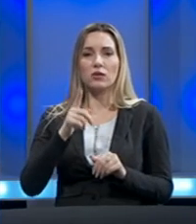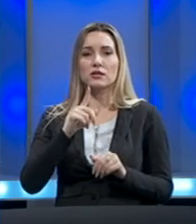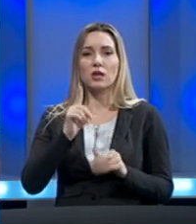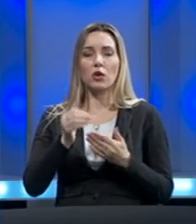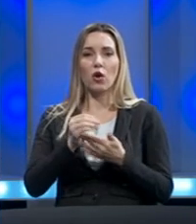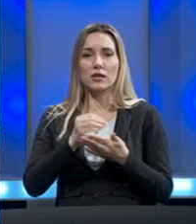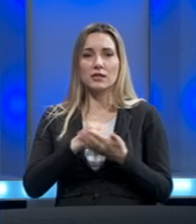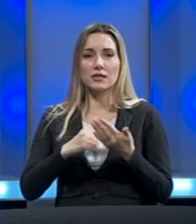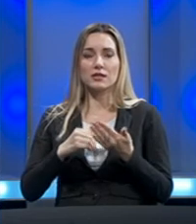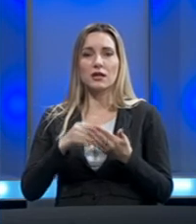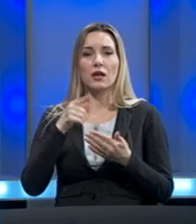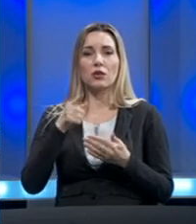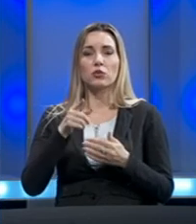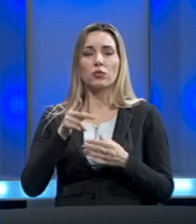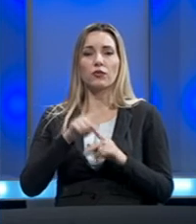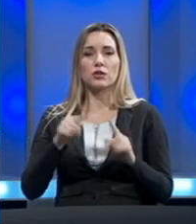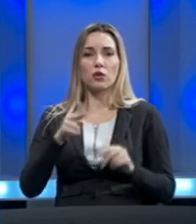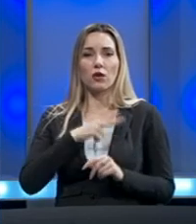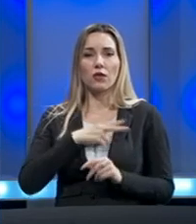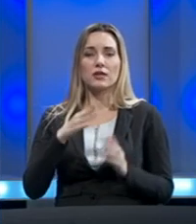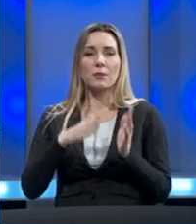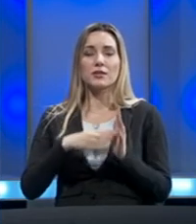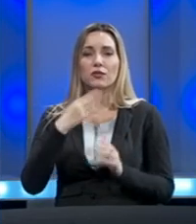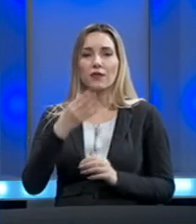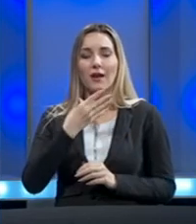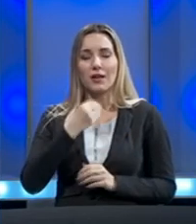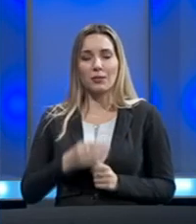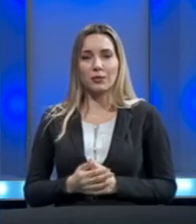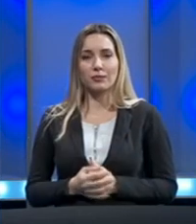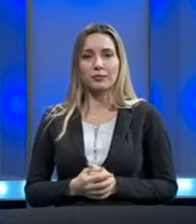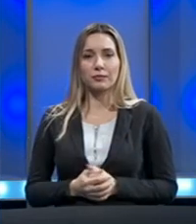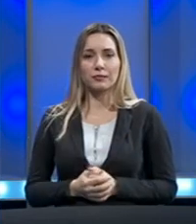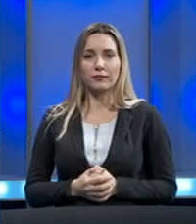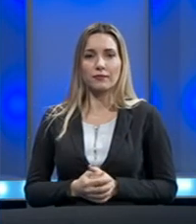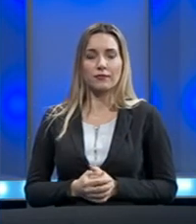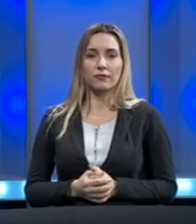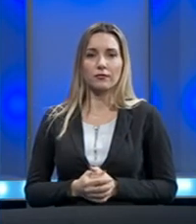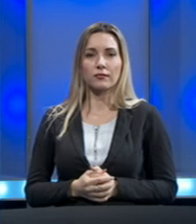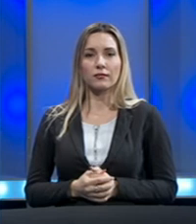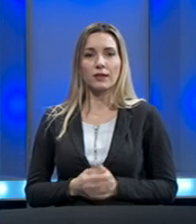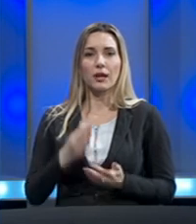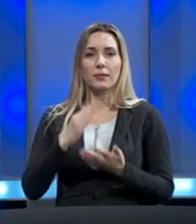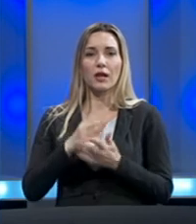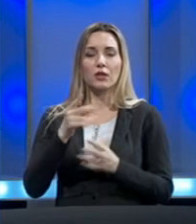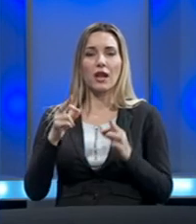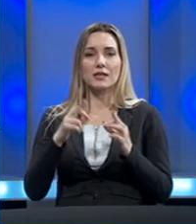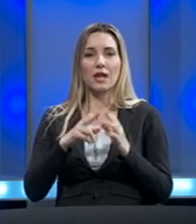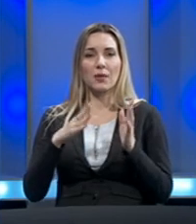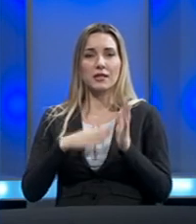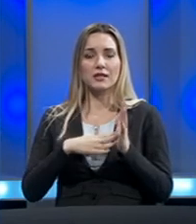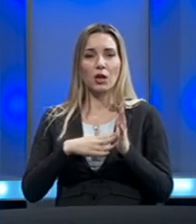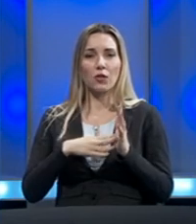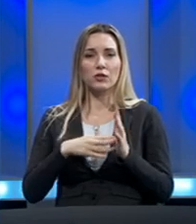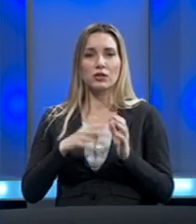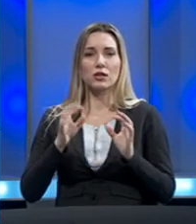korisnici, konzumenti tu vrstu odgovornosti. Gospodine Mastiloviću, hvala vam lijepo. Hvala vam. Je to Aleksandar Mastilović,